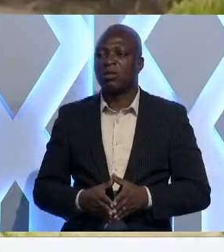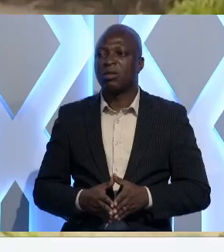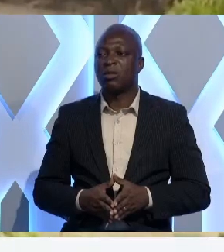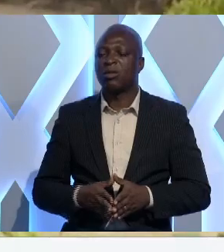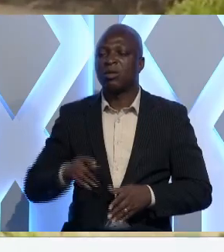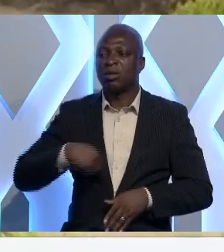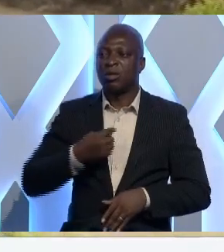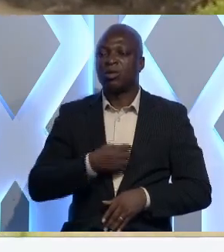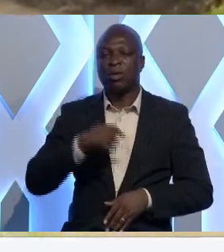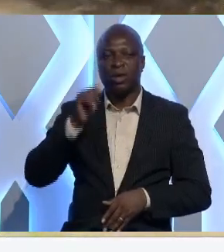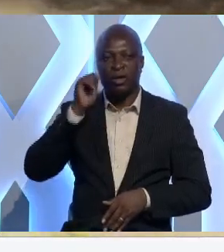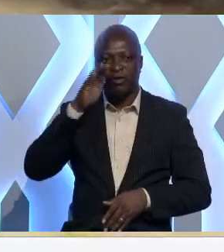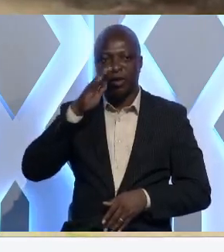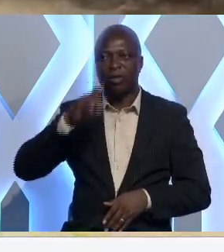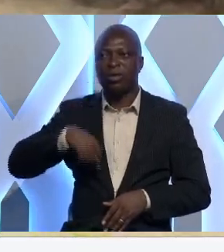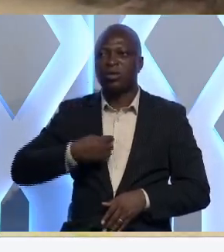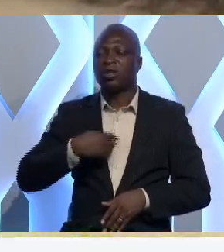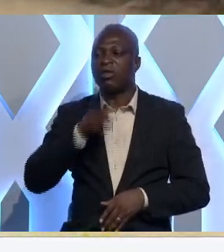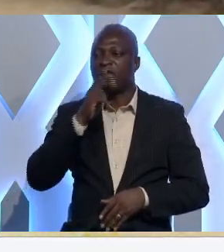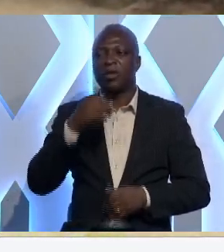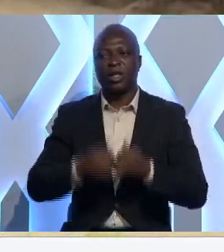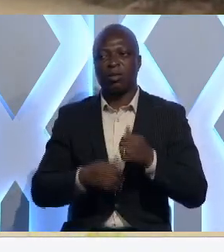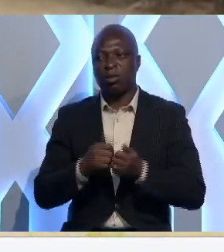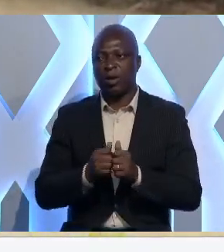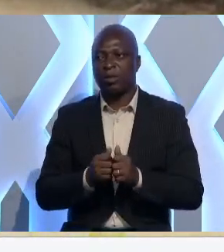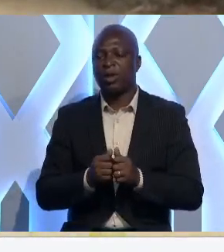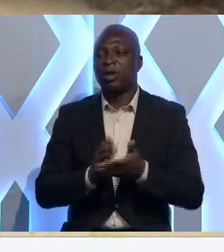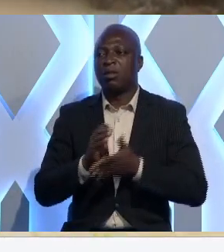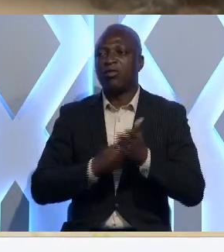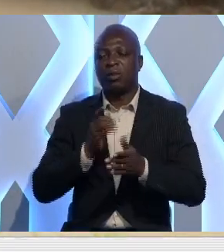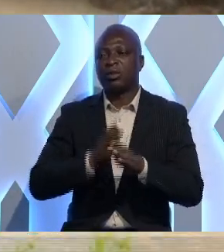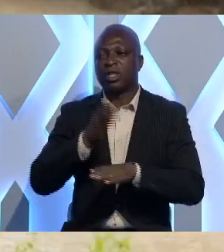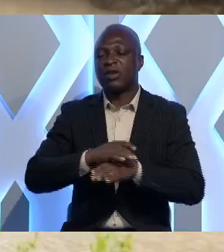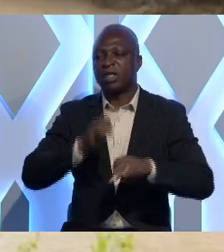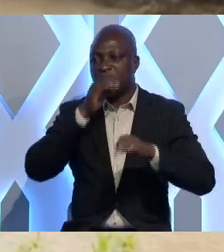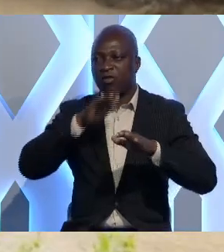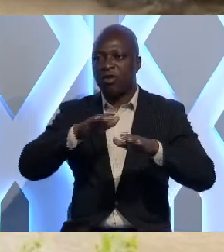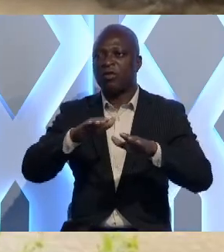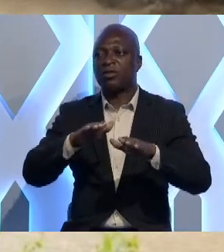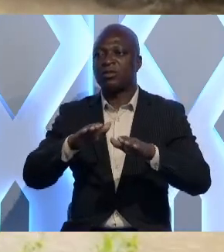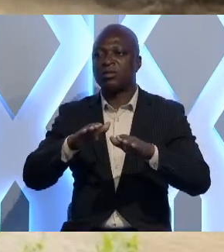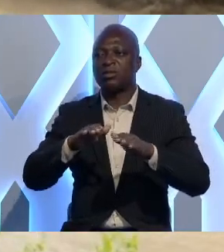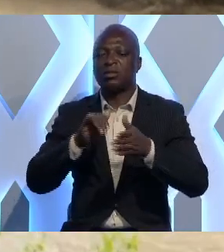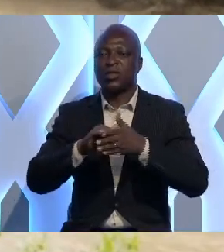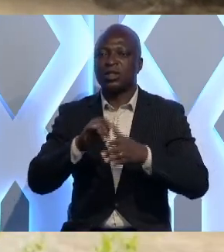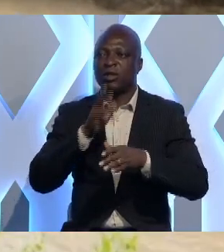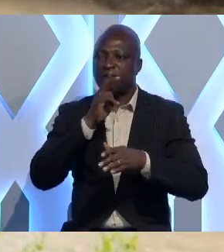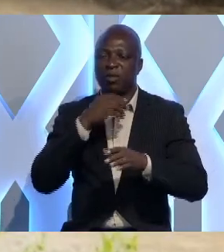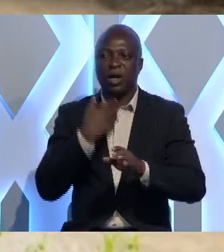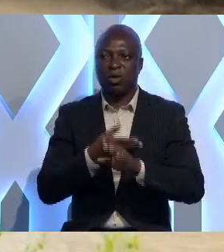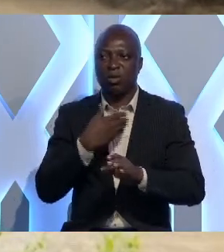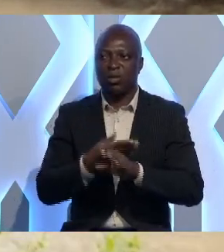Nous, les femmes, on a tellement de problèmes. Des fois, pour traverser le fleuve, c'est dans les cuvettes,